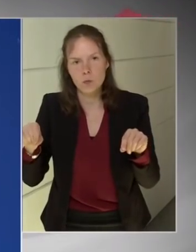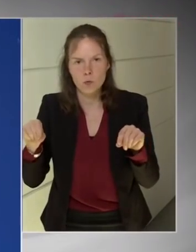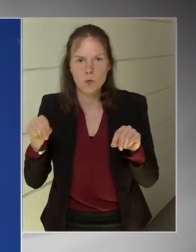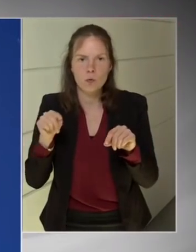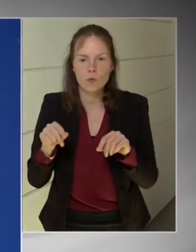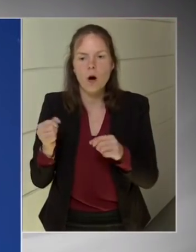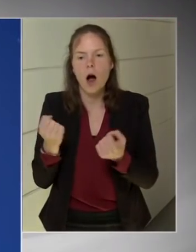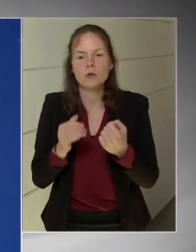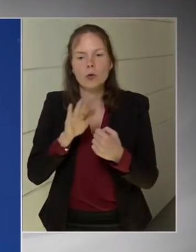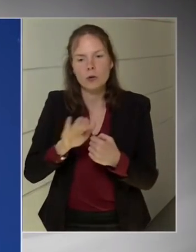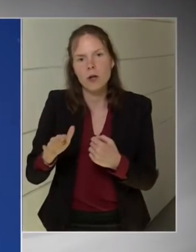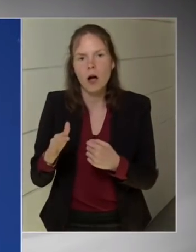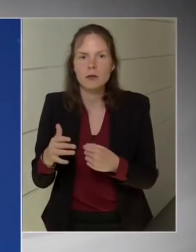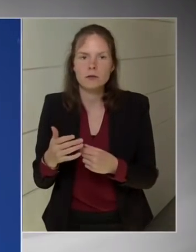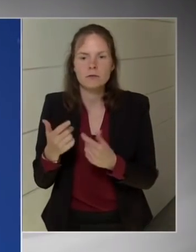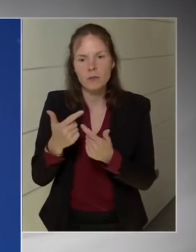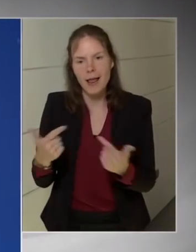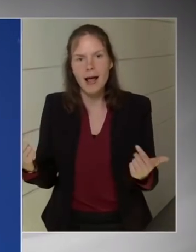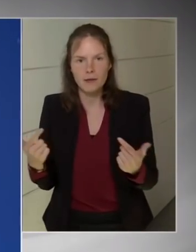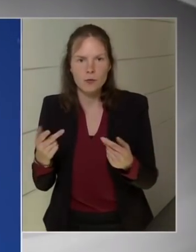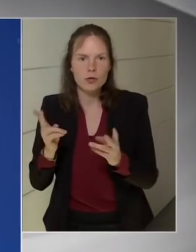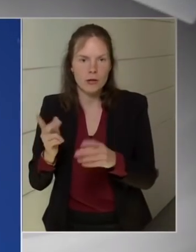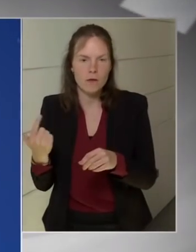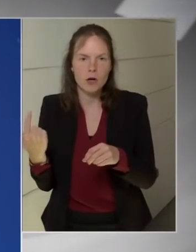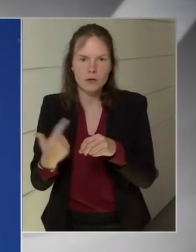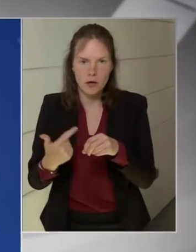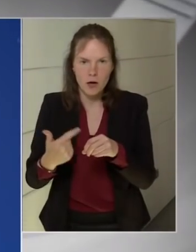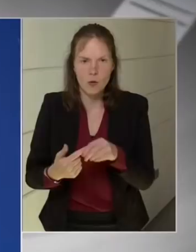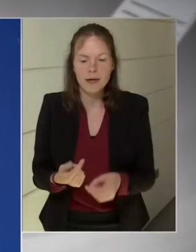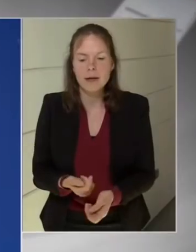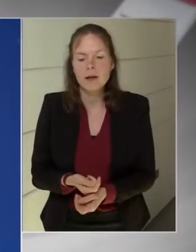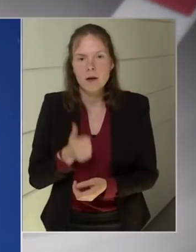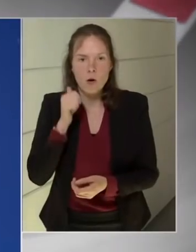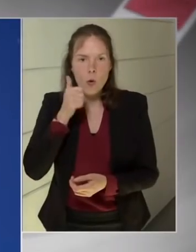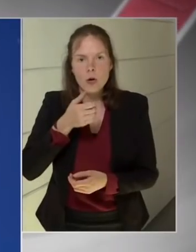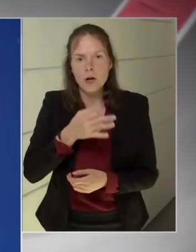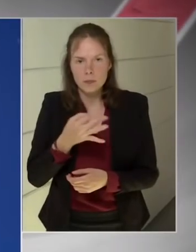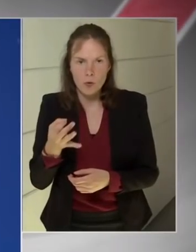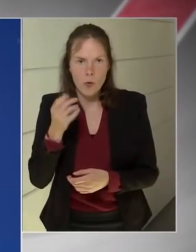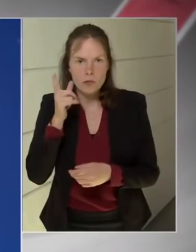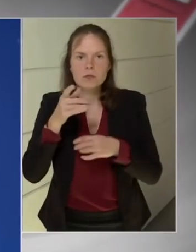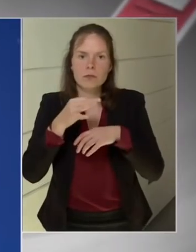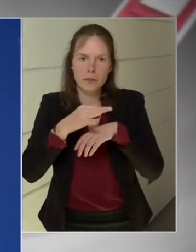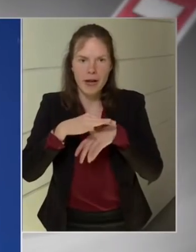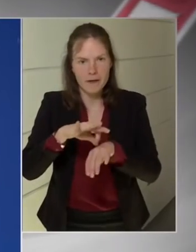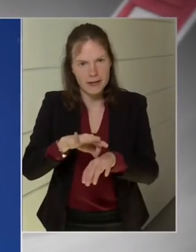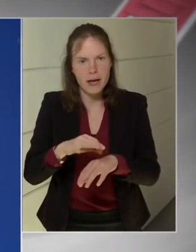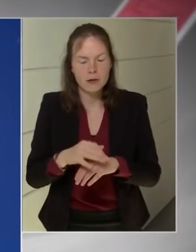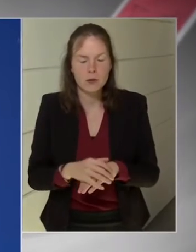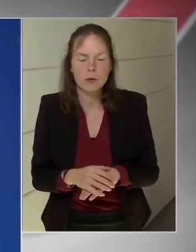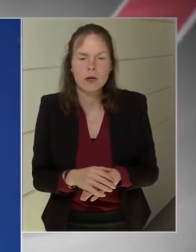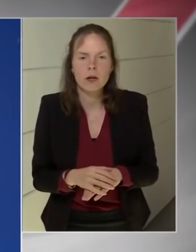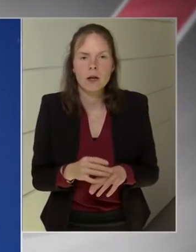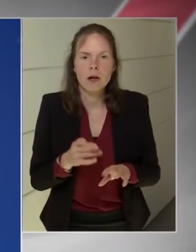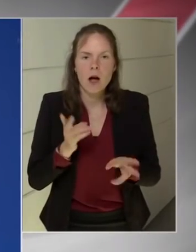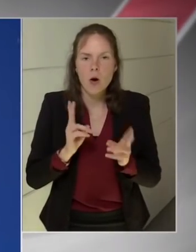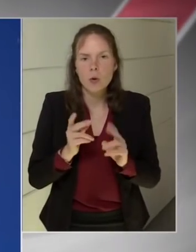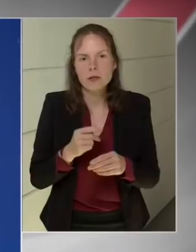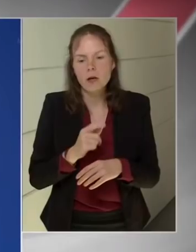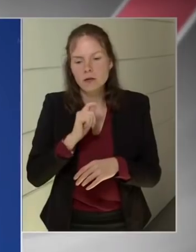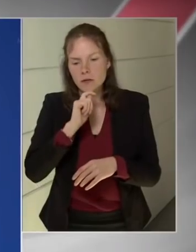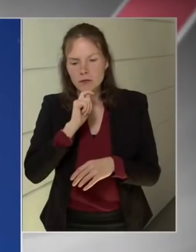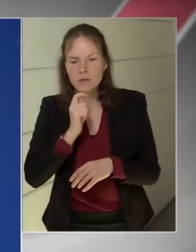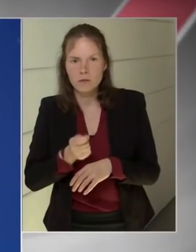visszaéléseket azzal tudjuk megakadályozni, hogyha a magyar rendszámú autók számára